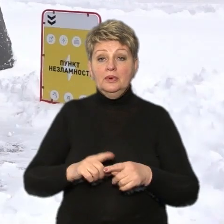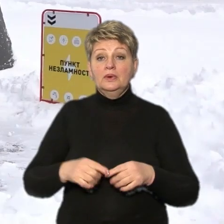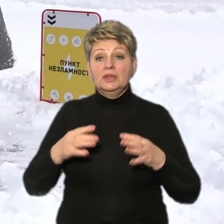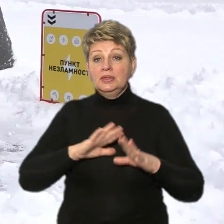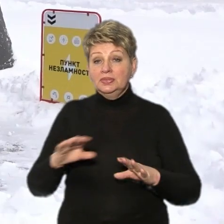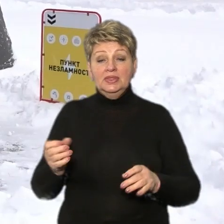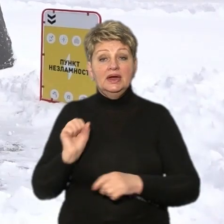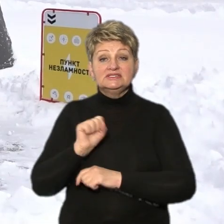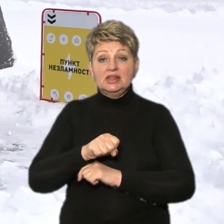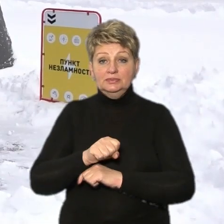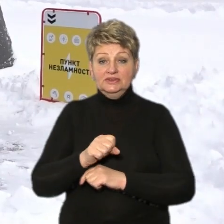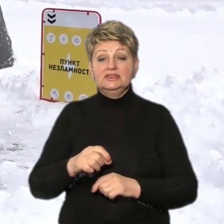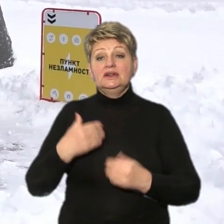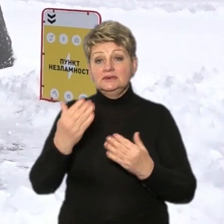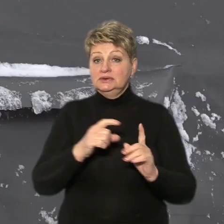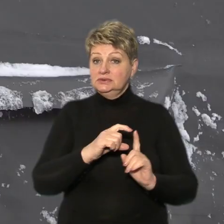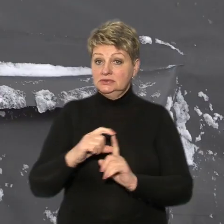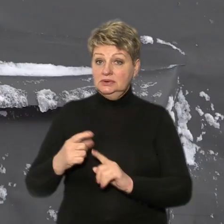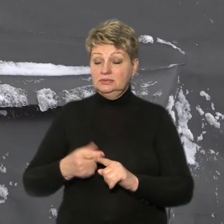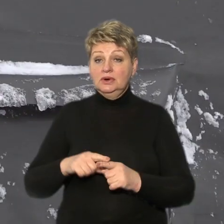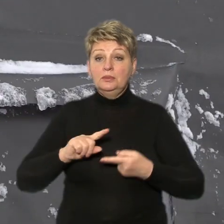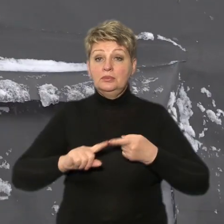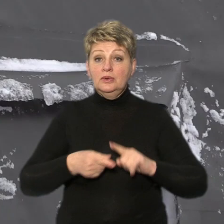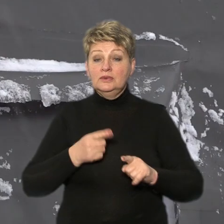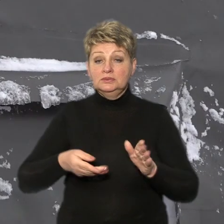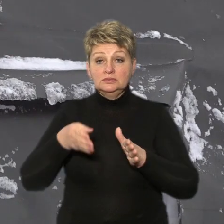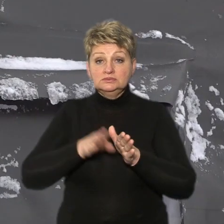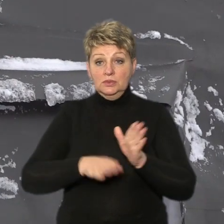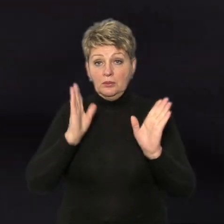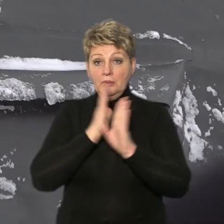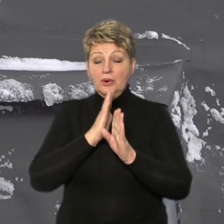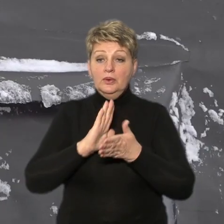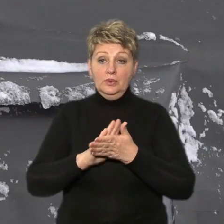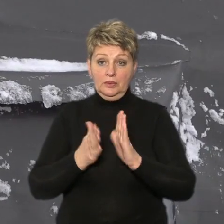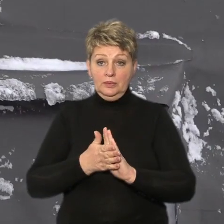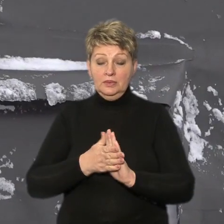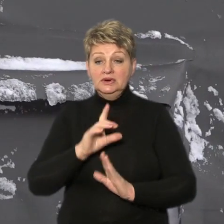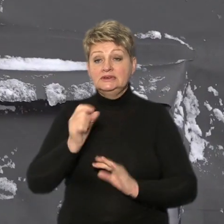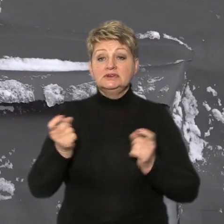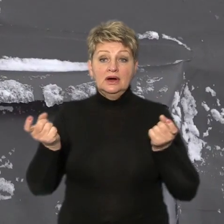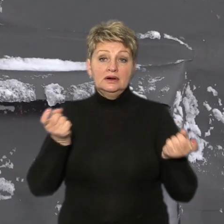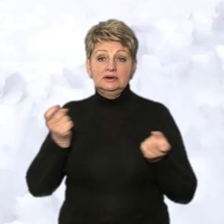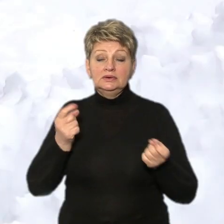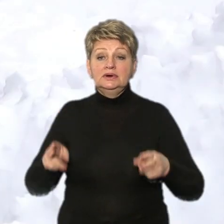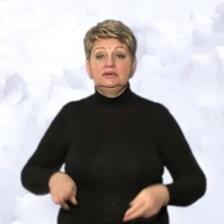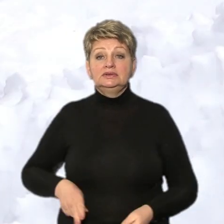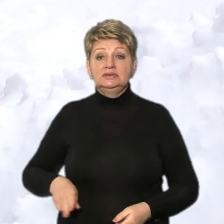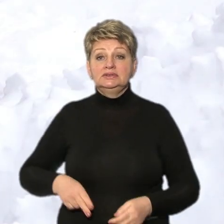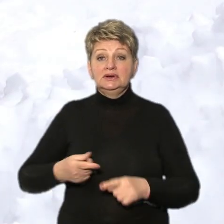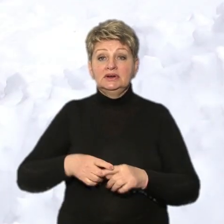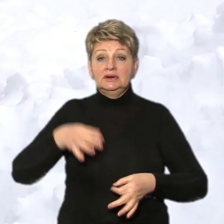ОВА Ігор Таборець. За його словами, це пов'язано із погіршенням погодніх умов. За інформацією директора обласного